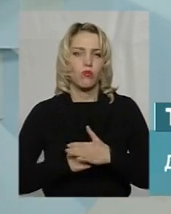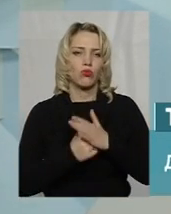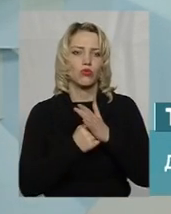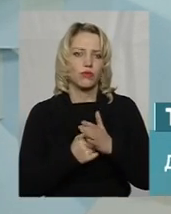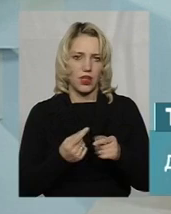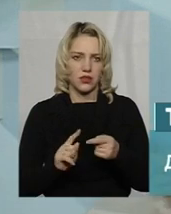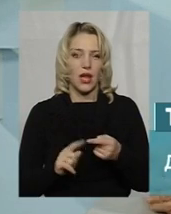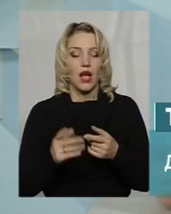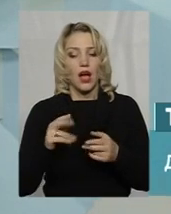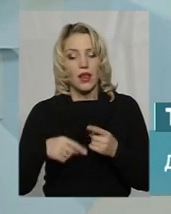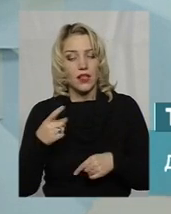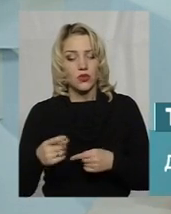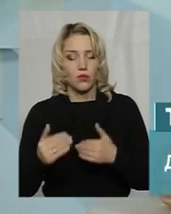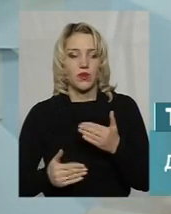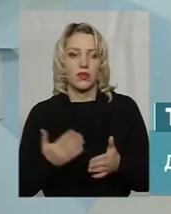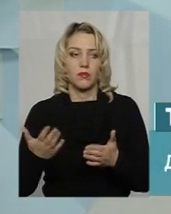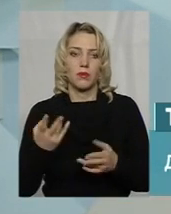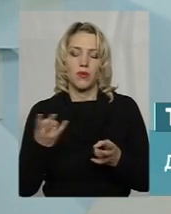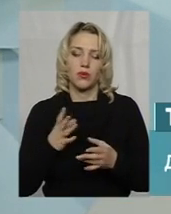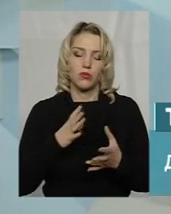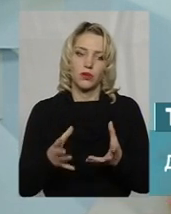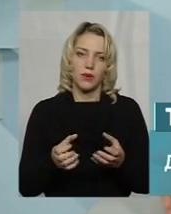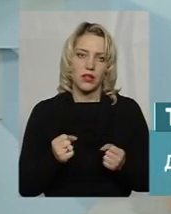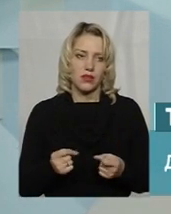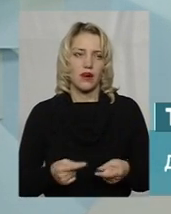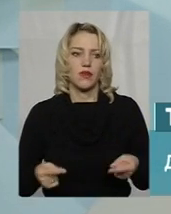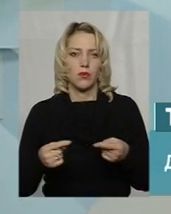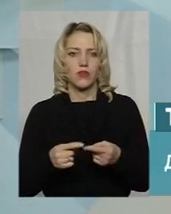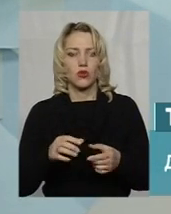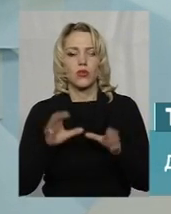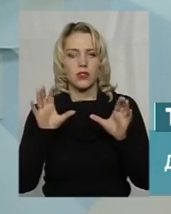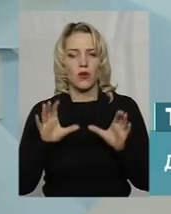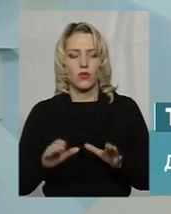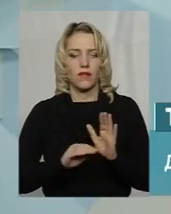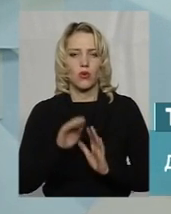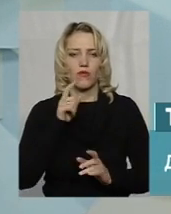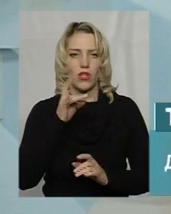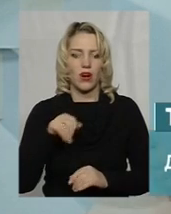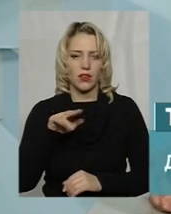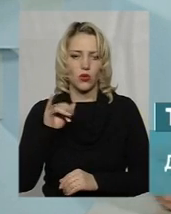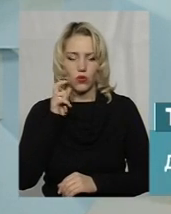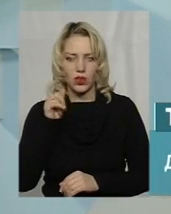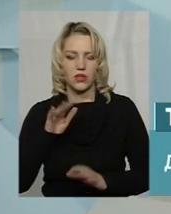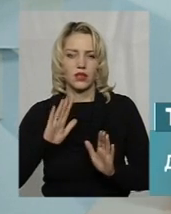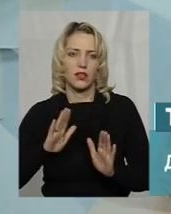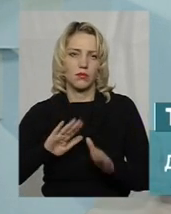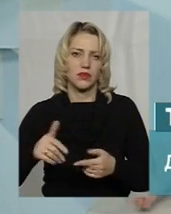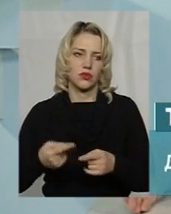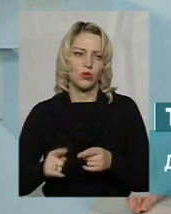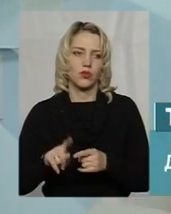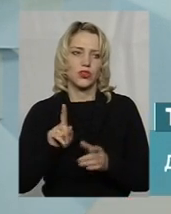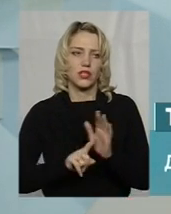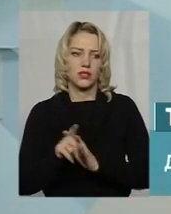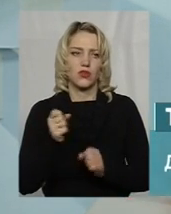якщо в випадку, якщо це буде, має бути прийняття відповідного закону Верховної Ради України, і тільки після цього почнеться розробка